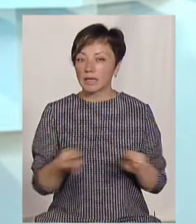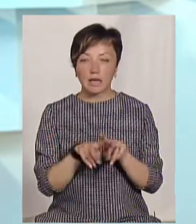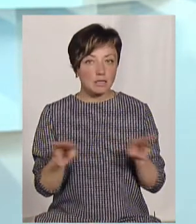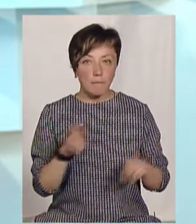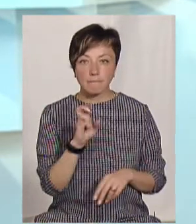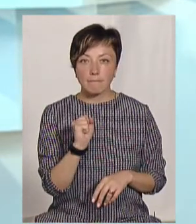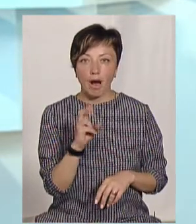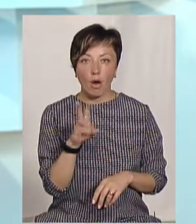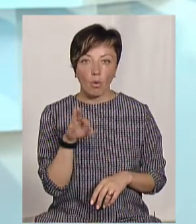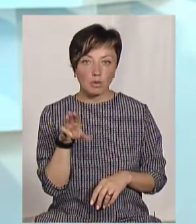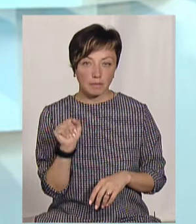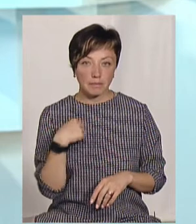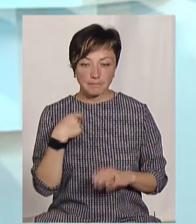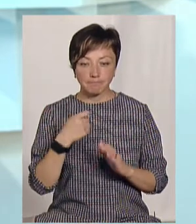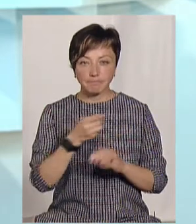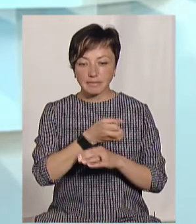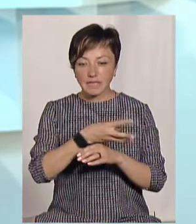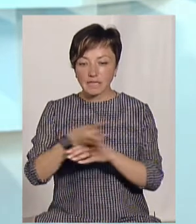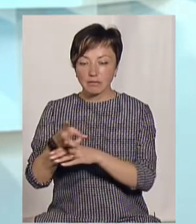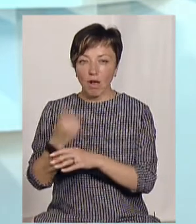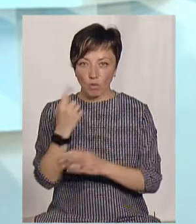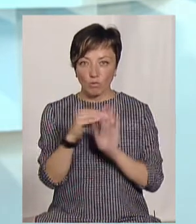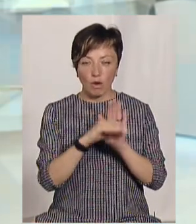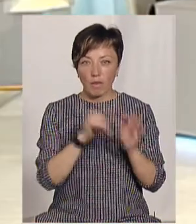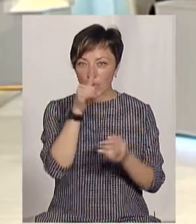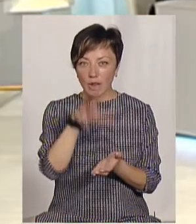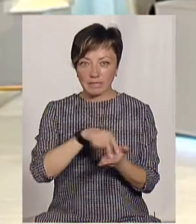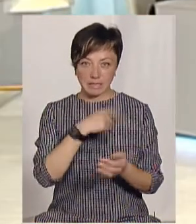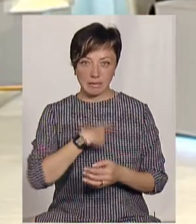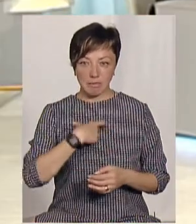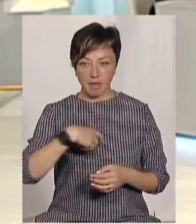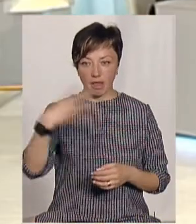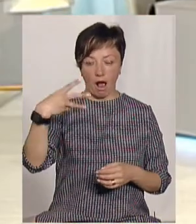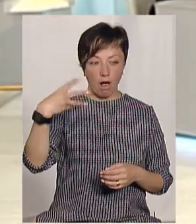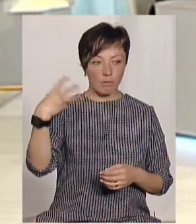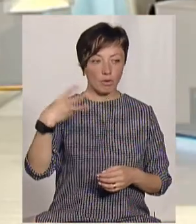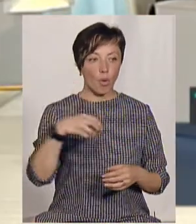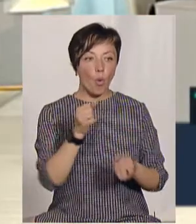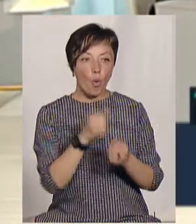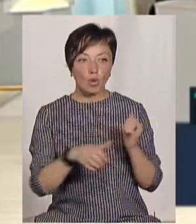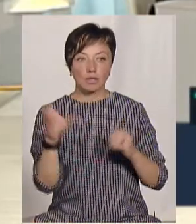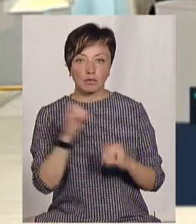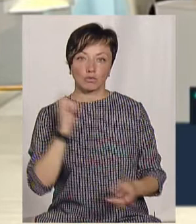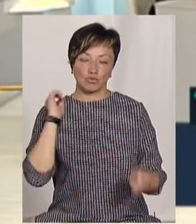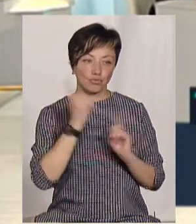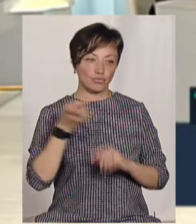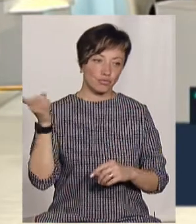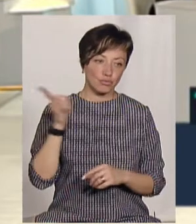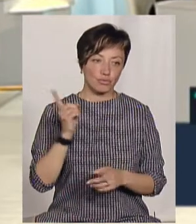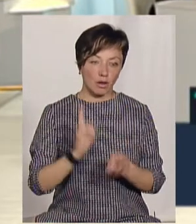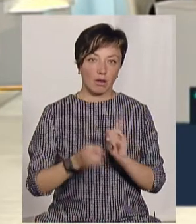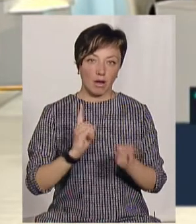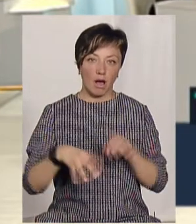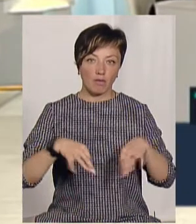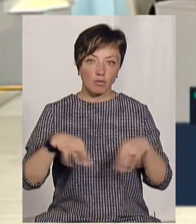Ми, коли знімали там програму одну, то ми не могли навіть записати себе на камеру, оскільки кожну секунду проїжджав автомобіль. Проїжджав